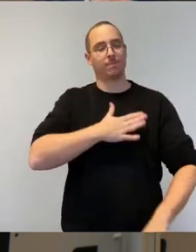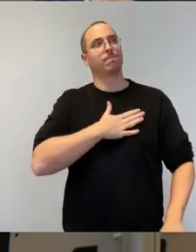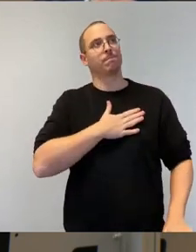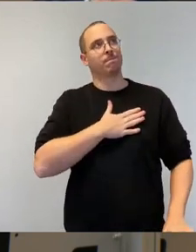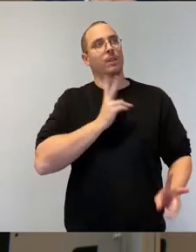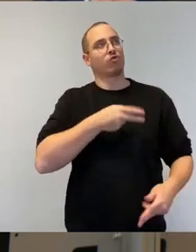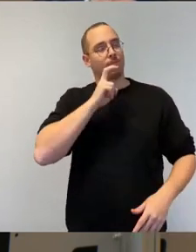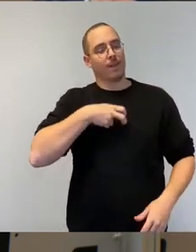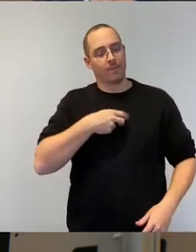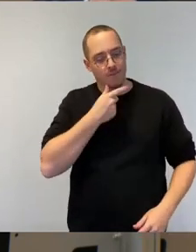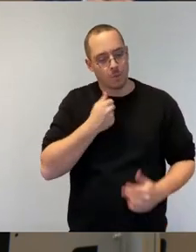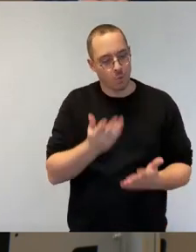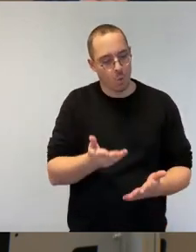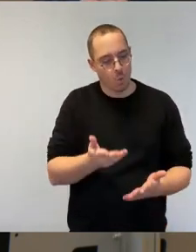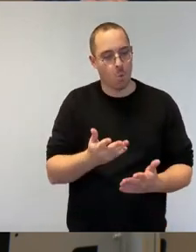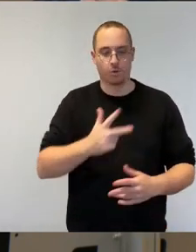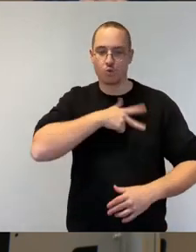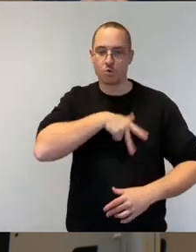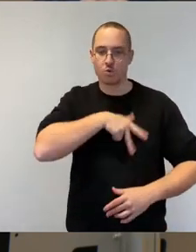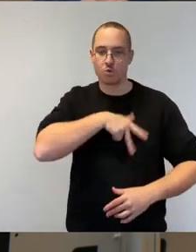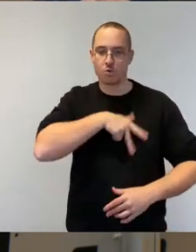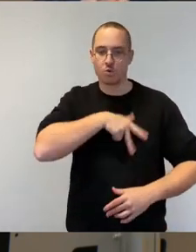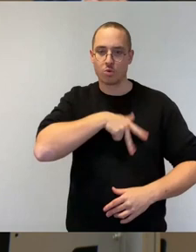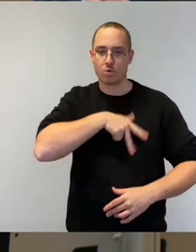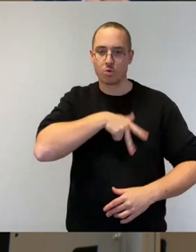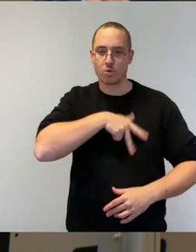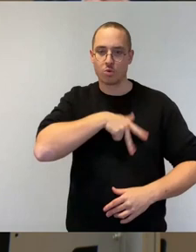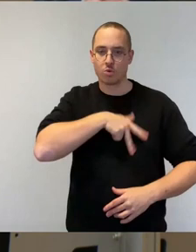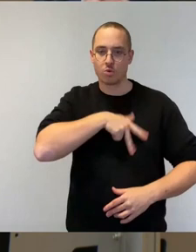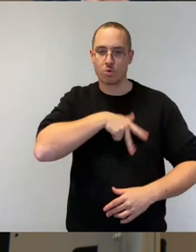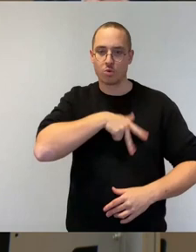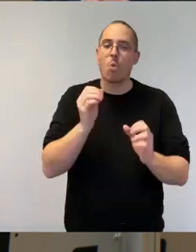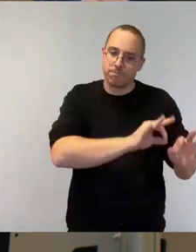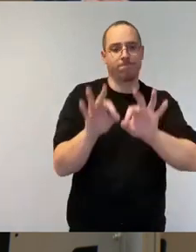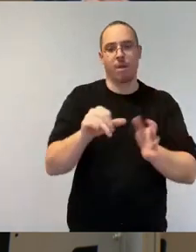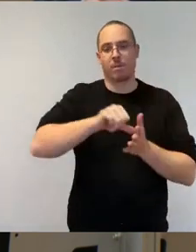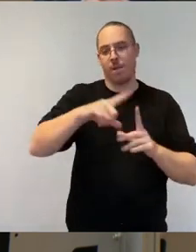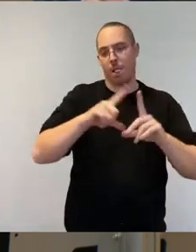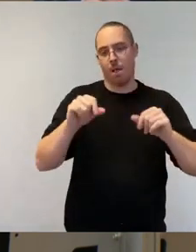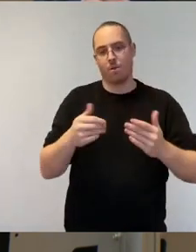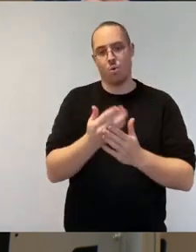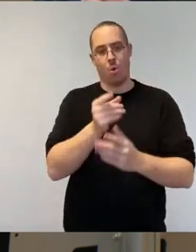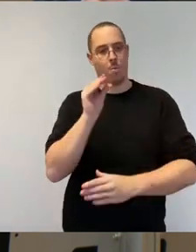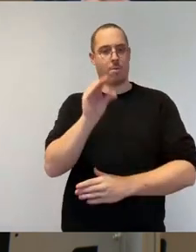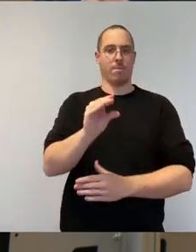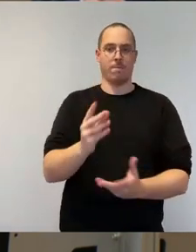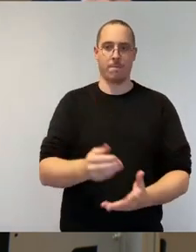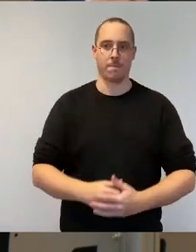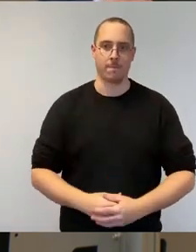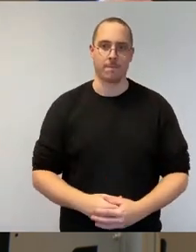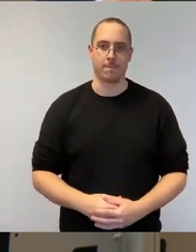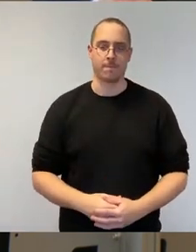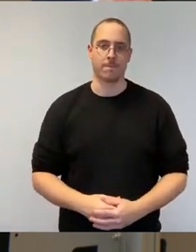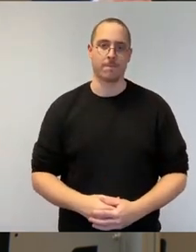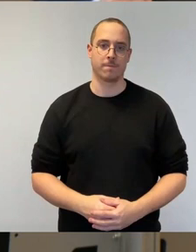überprüfen, ordnen und neu ausrichten. Und dabei gilt auf allen Ebenen, der Staat macht